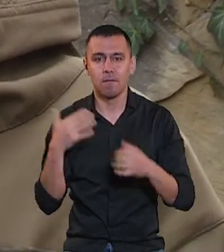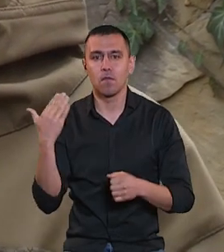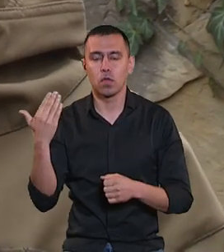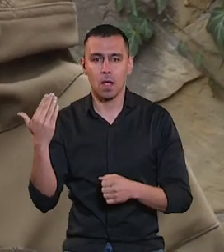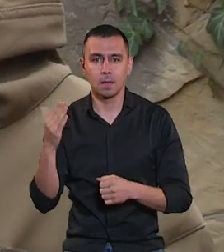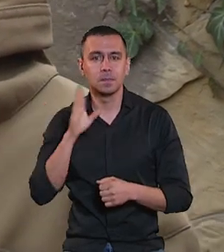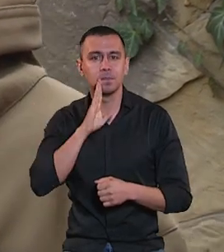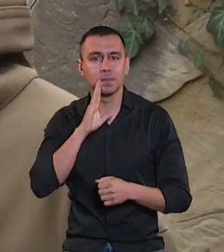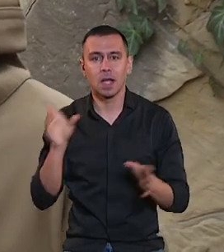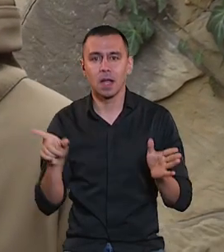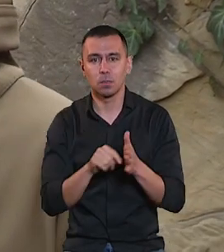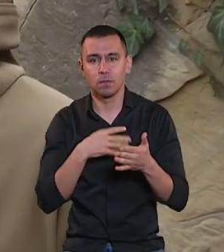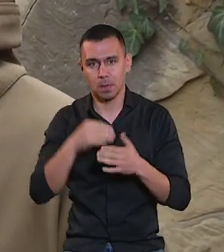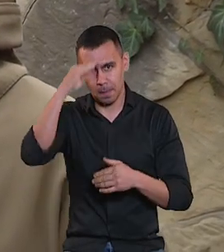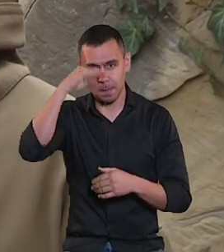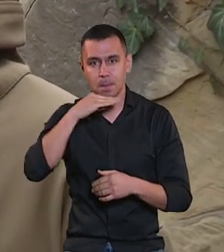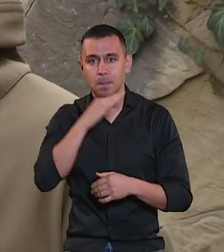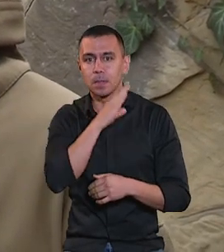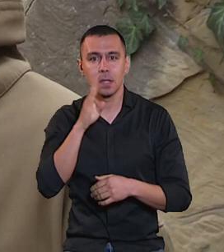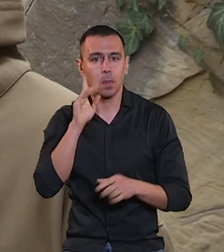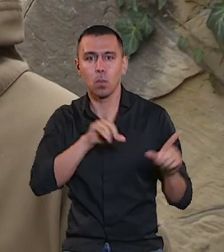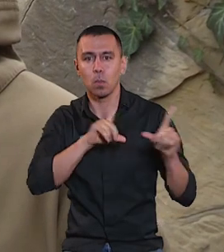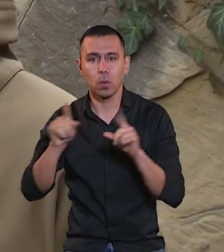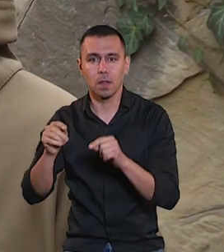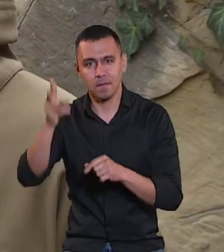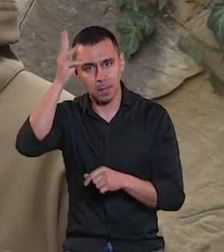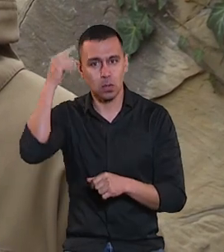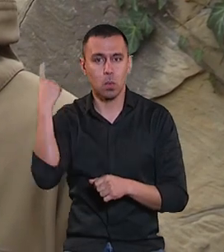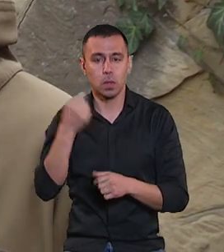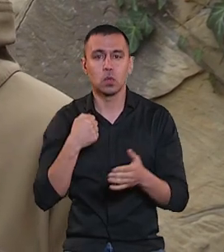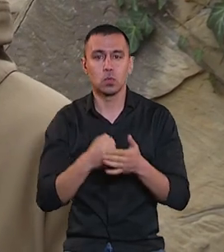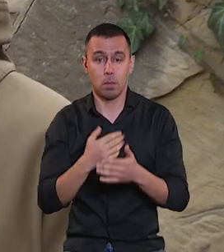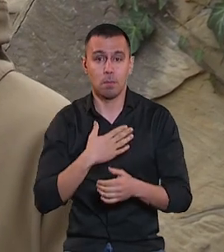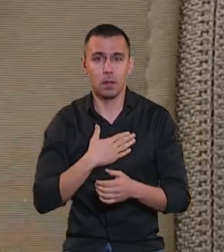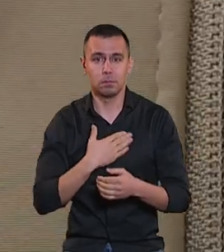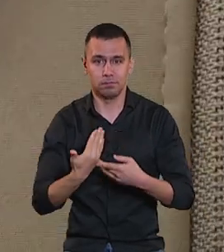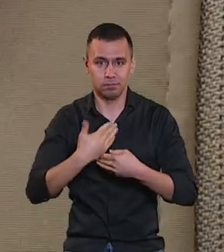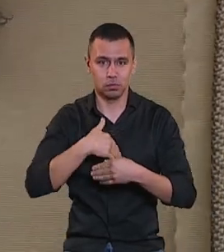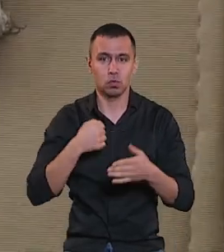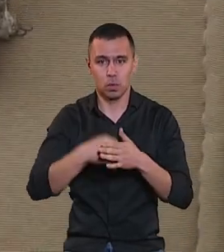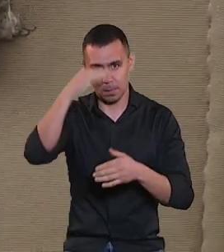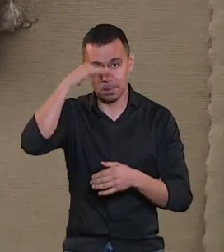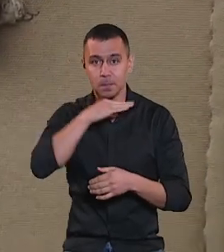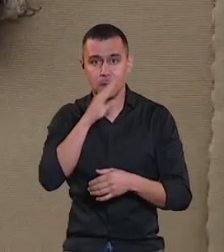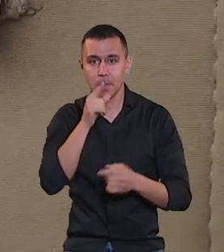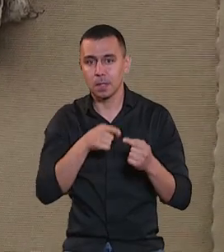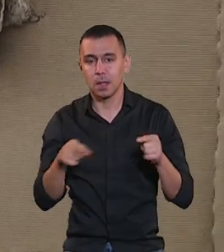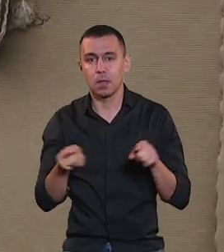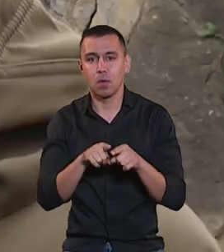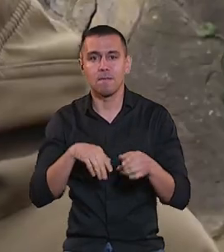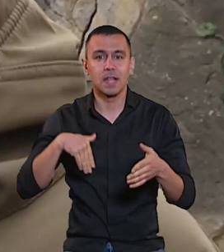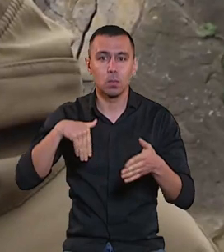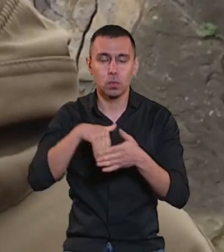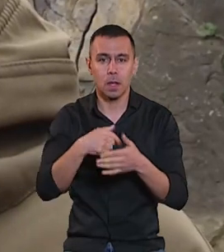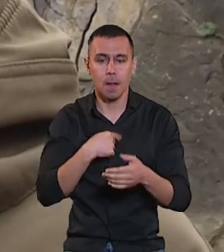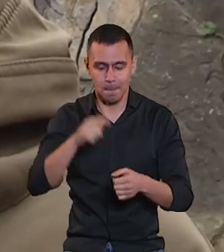разом з своїми батьками поїхала вже в Хмельницьку область до мене, до батьків. Під час такої міні-відпустки